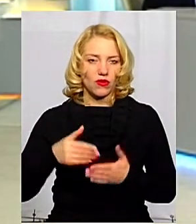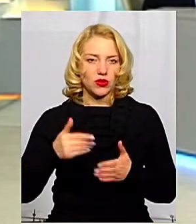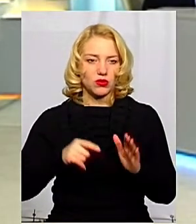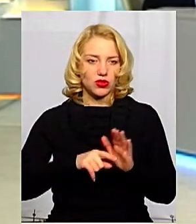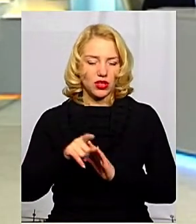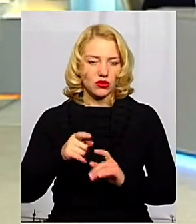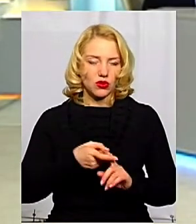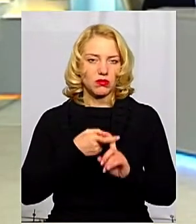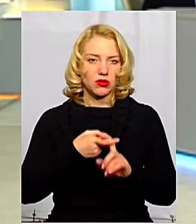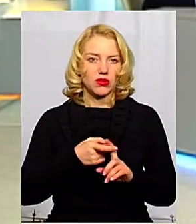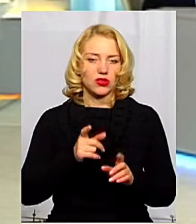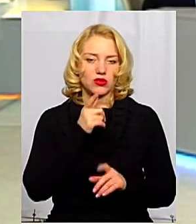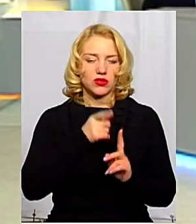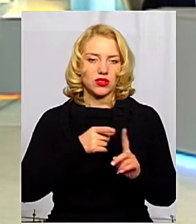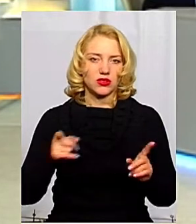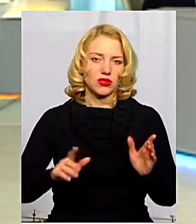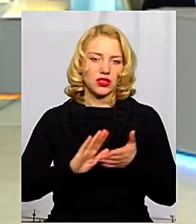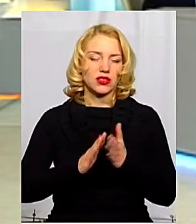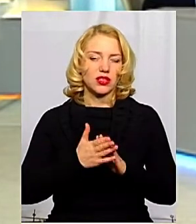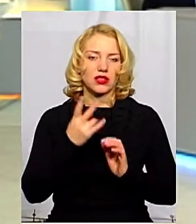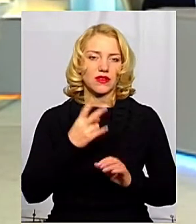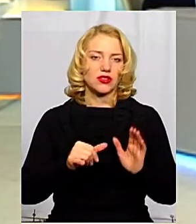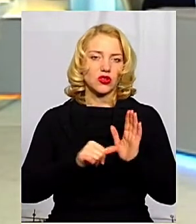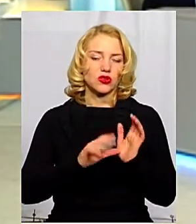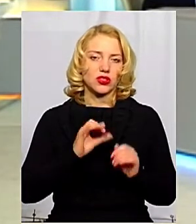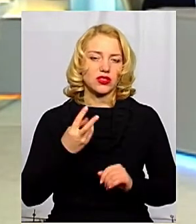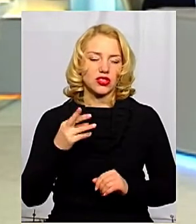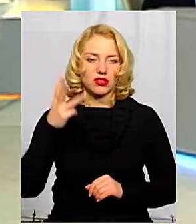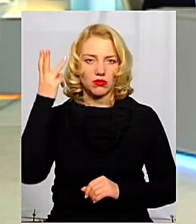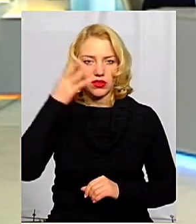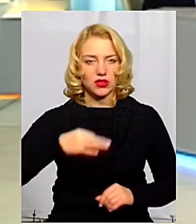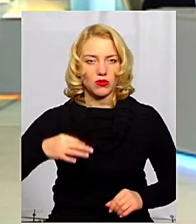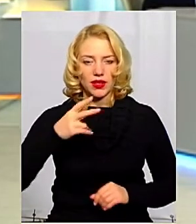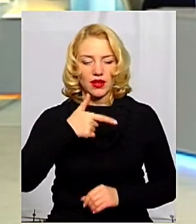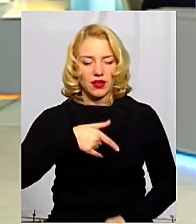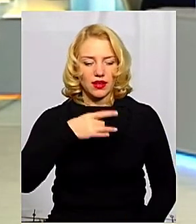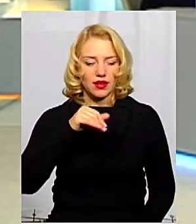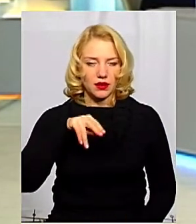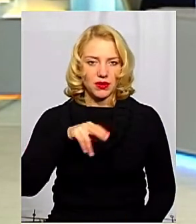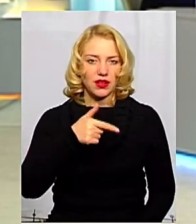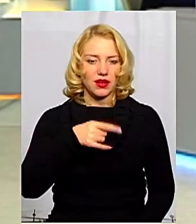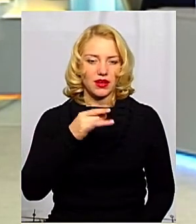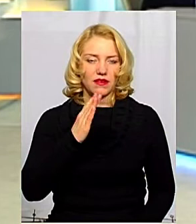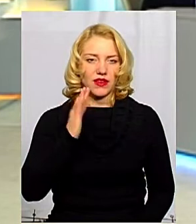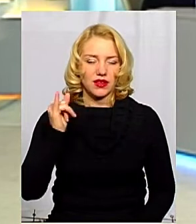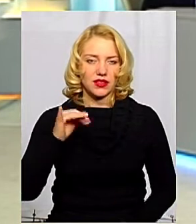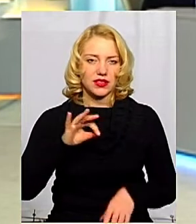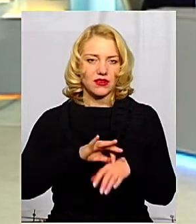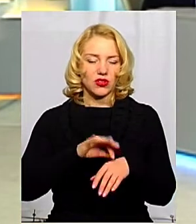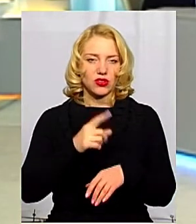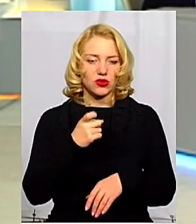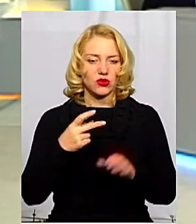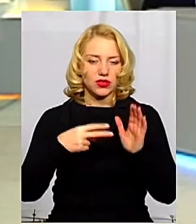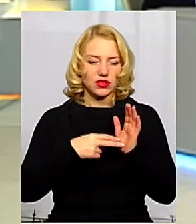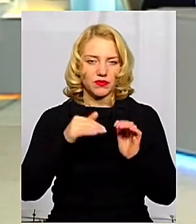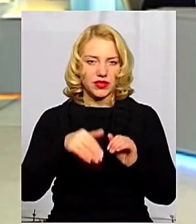початку епідемічного сезону, станом на 26 січня, у Хмельницькій області на грип та гирві захворіло 107 тисяч